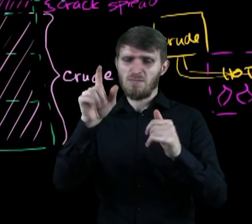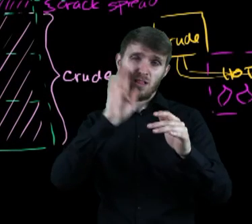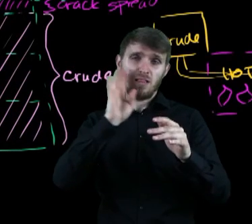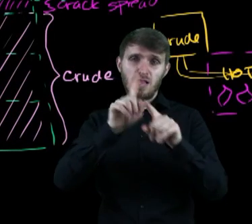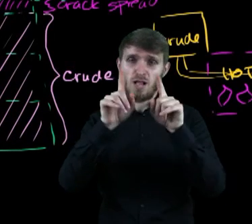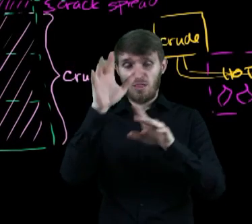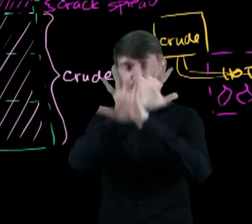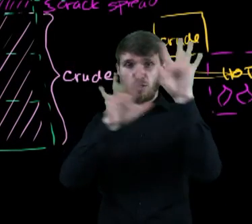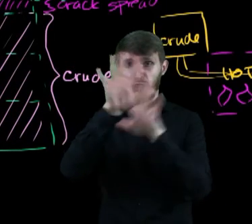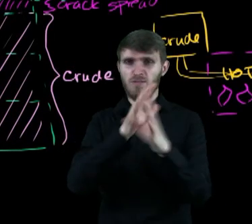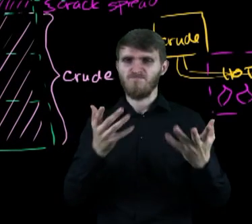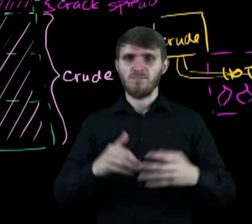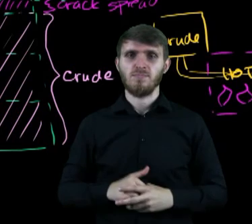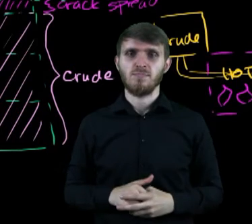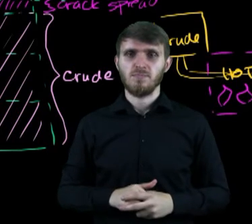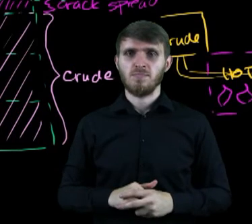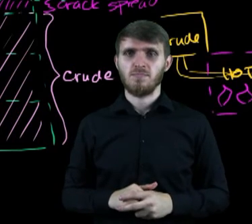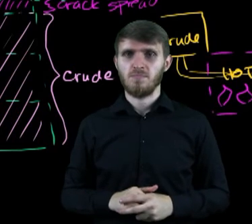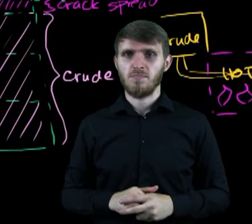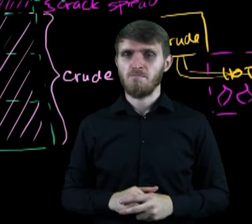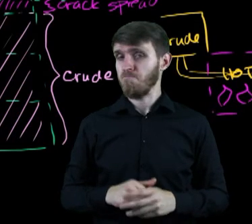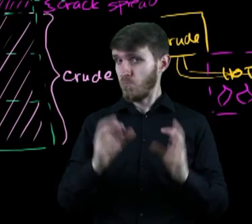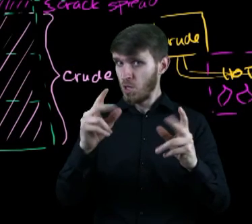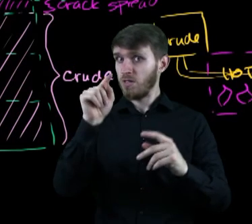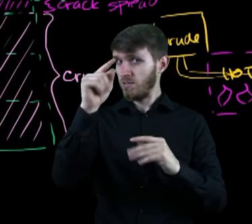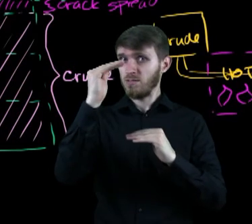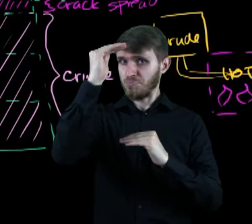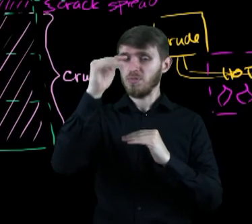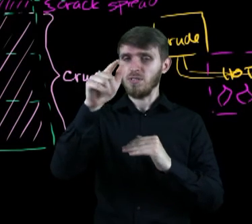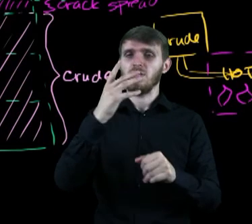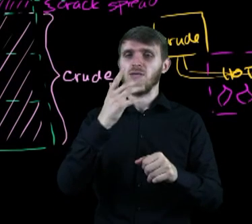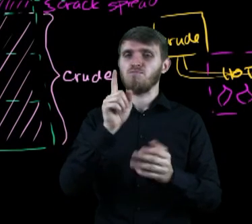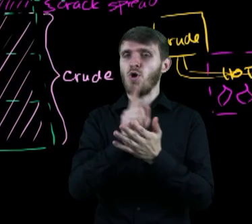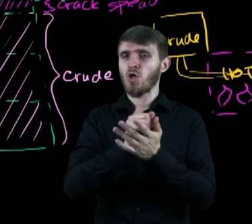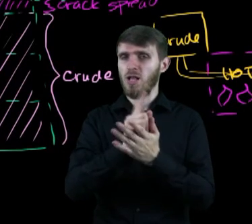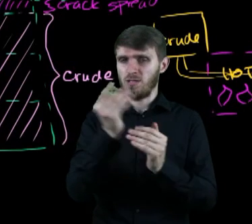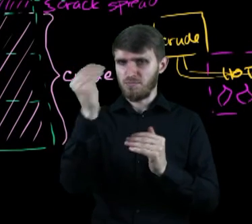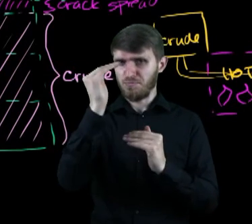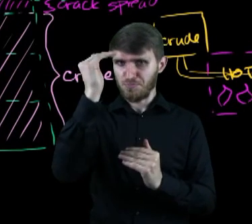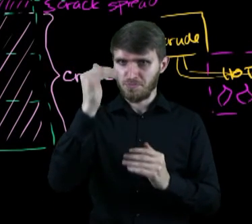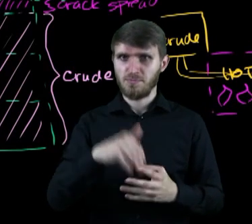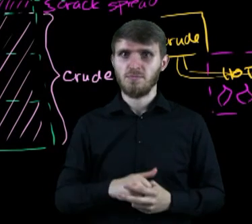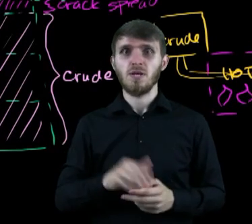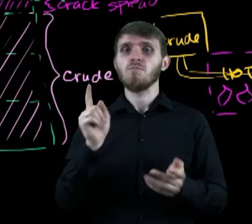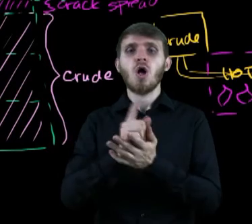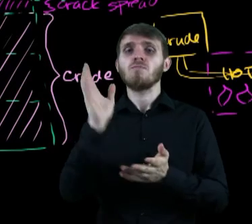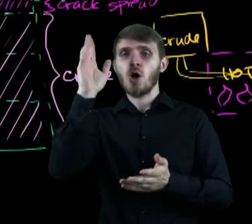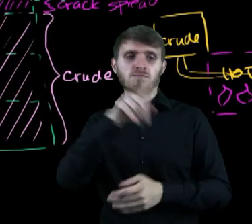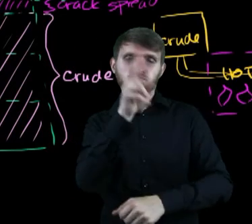Wezmę nowy kolor, bo wciąż używam tego samego. Zatem to jest 50 centów podatku za galon.